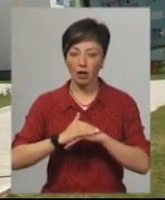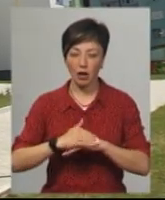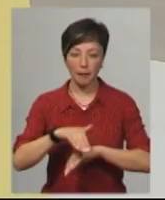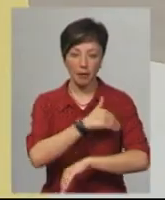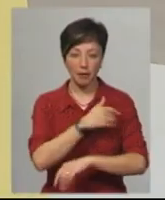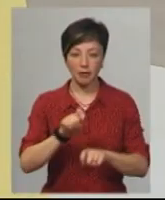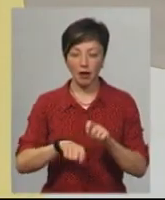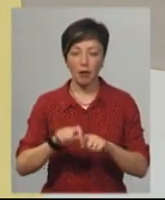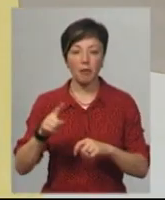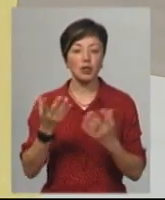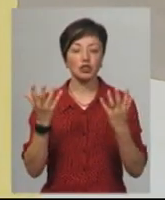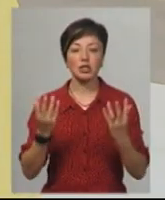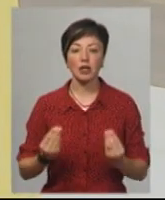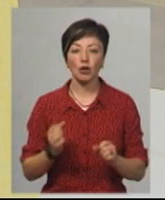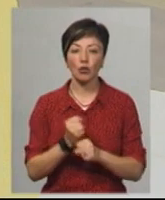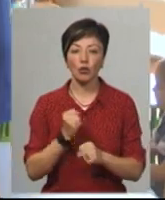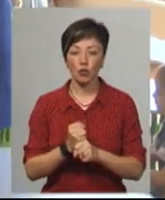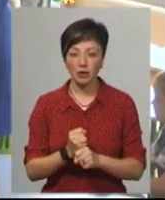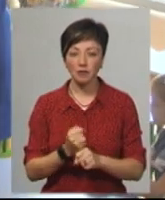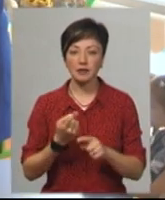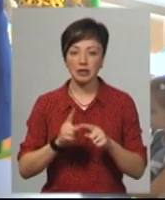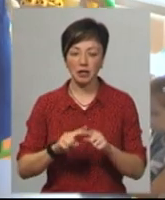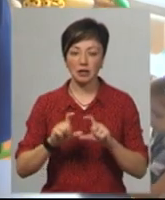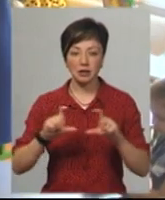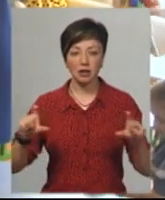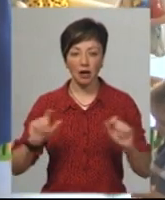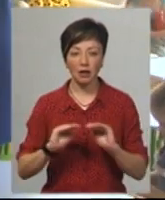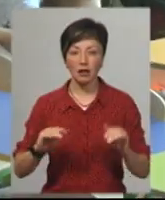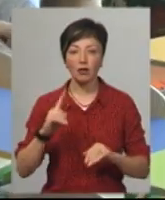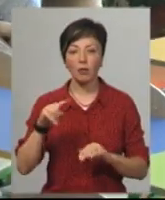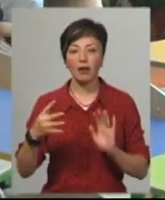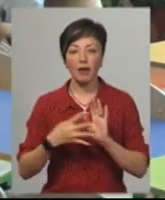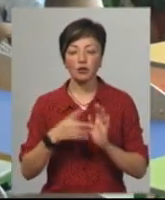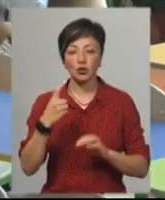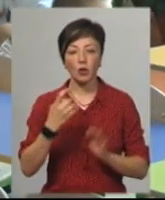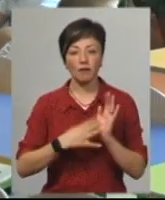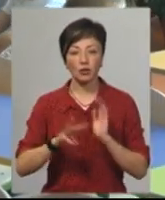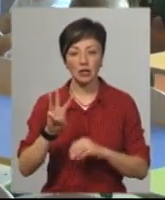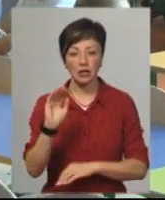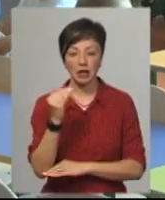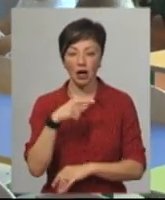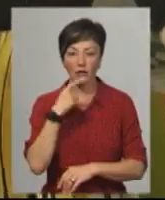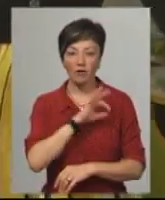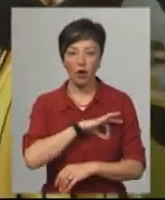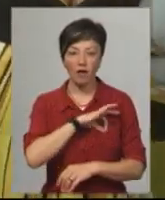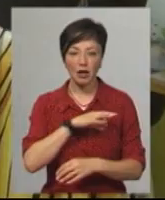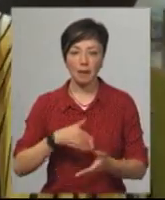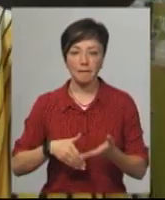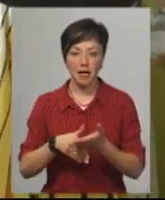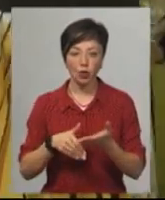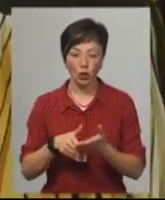роботи у черговий дитячий дошкільний заклад номер 9 прийшло 193 дитини, каже вихователька-методистка Наталія